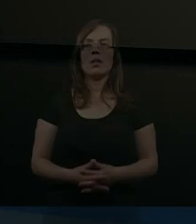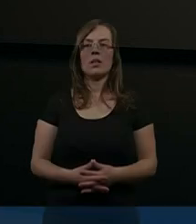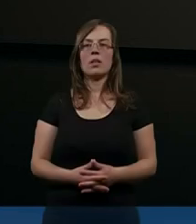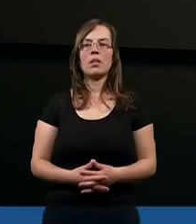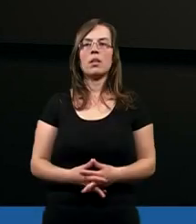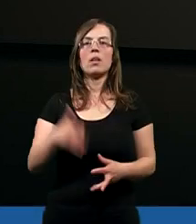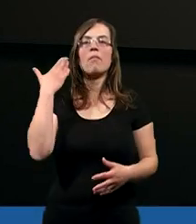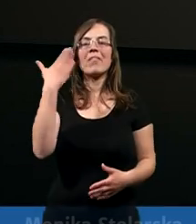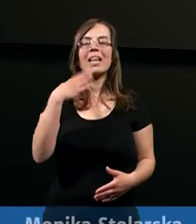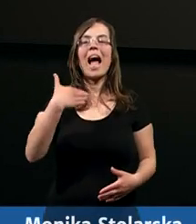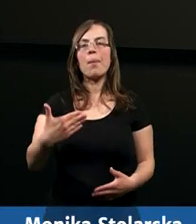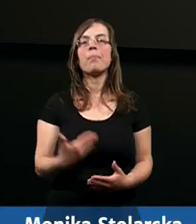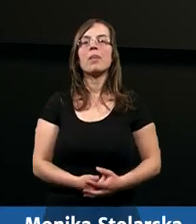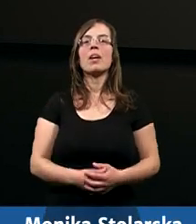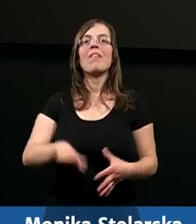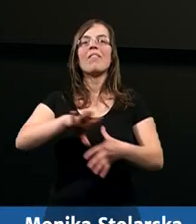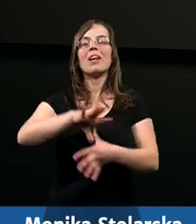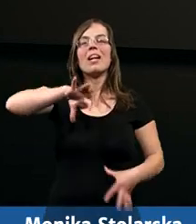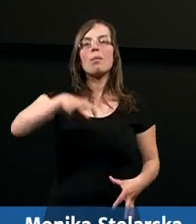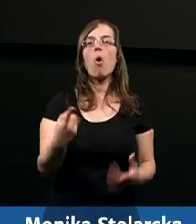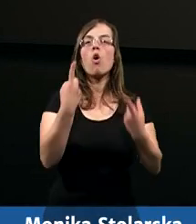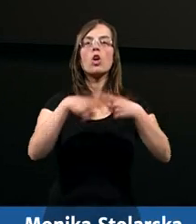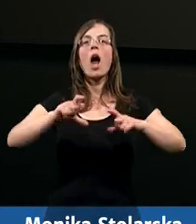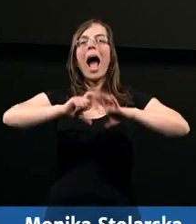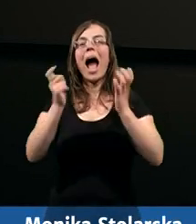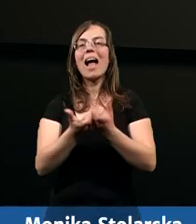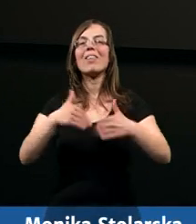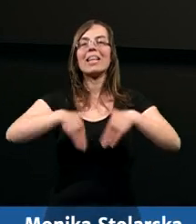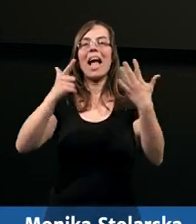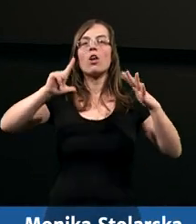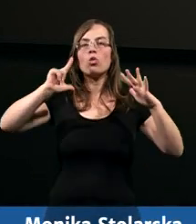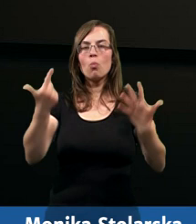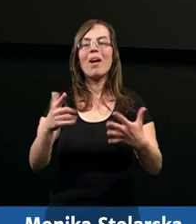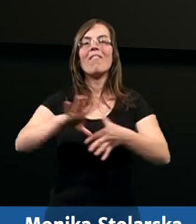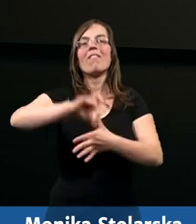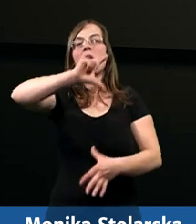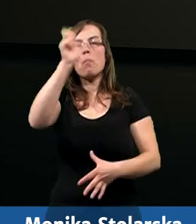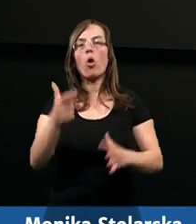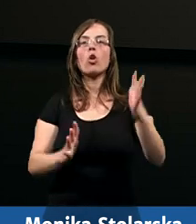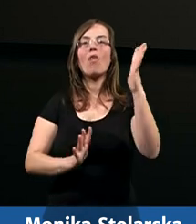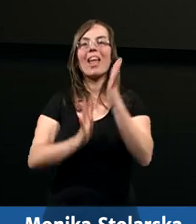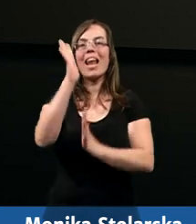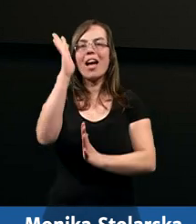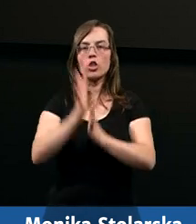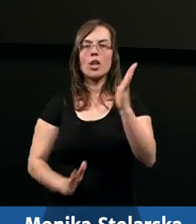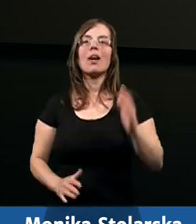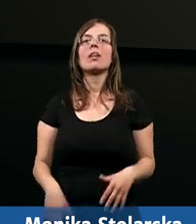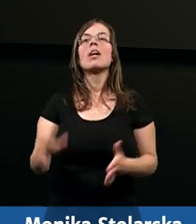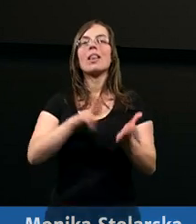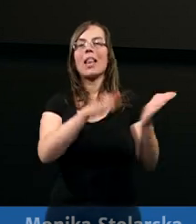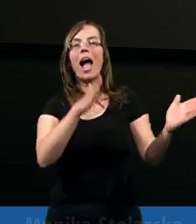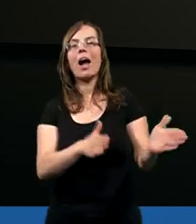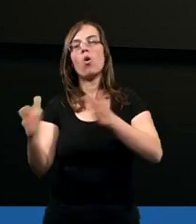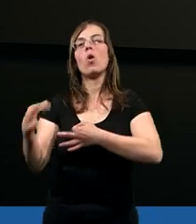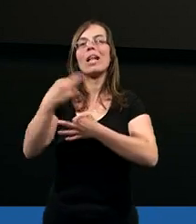Witam w zborze Kościoła Adwentystów Dnia Siódmego w Podkowie Leśnej na kolejnym